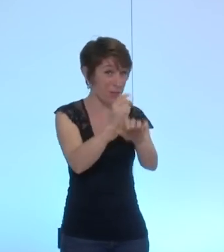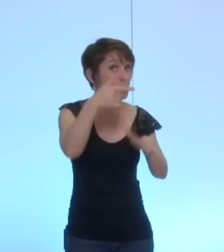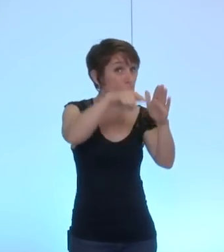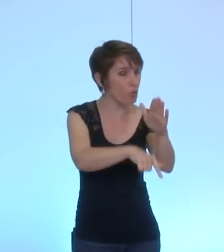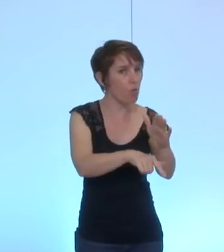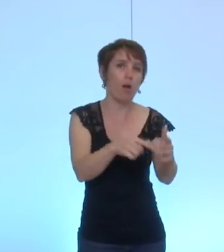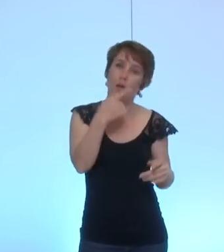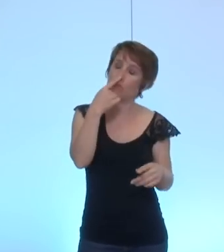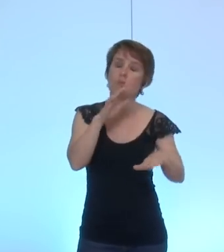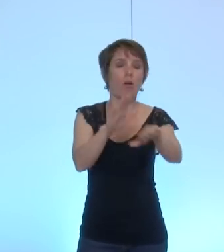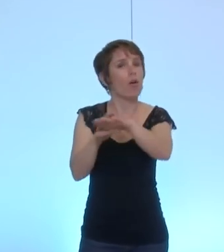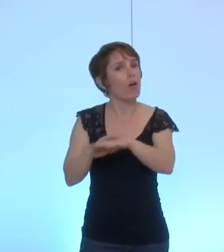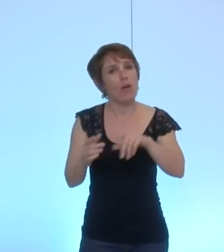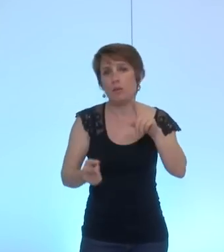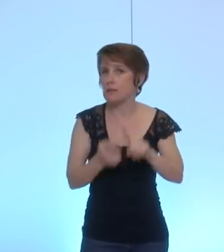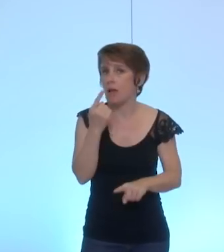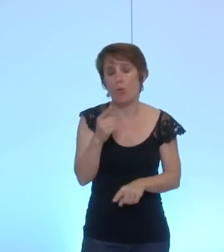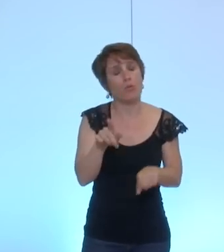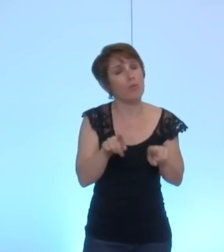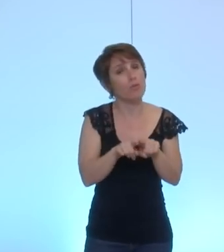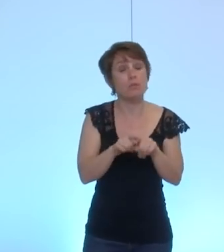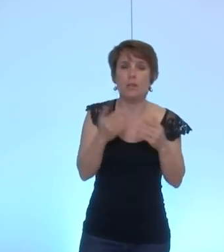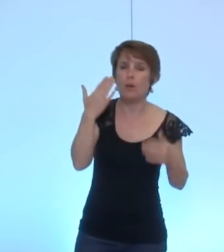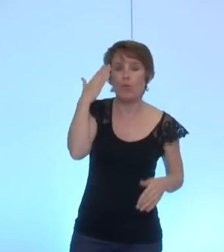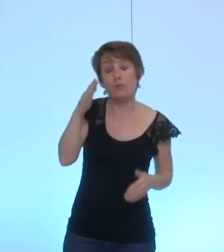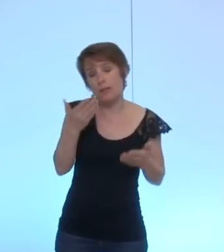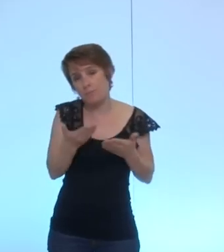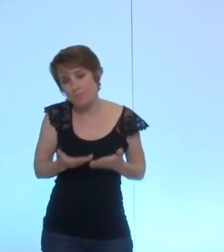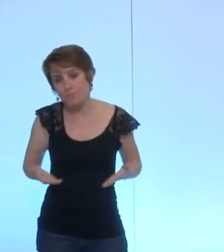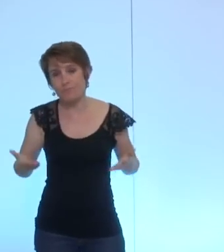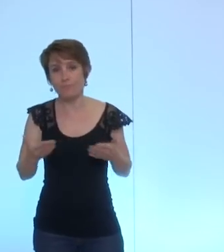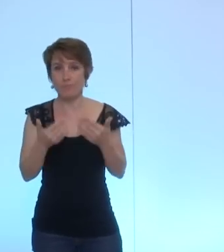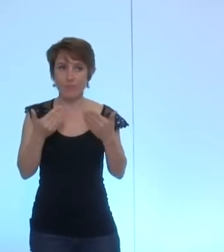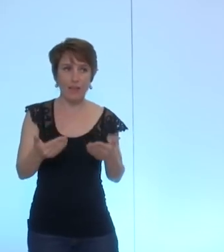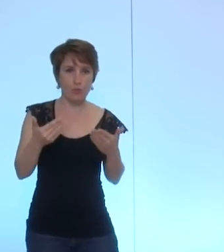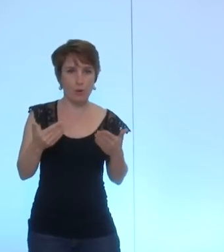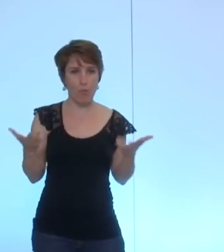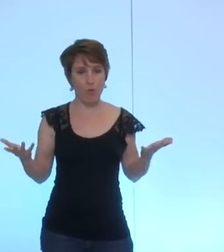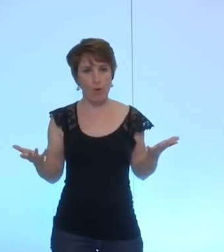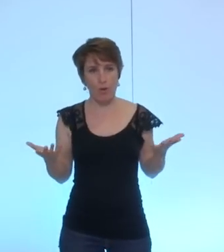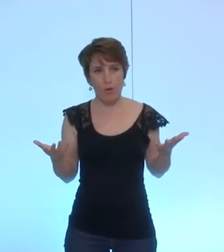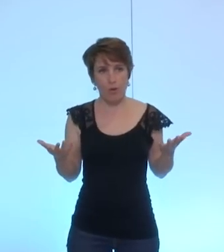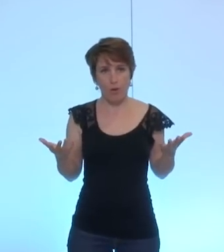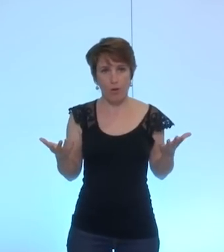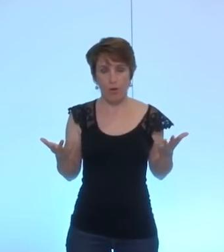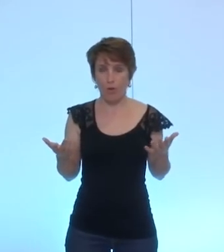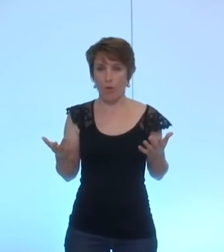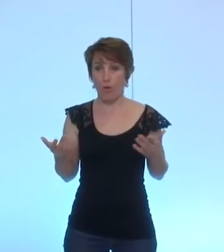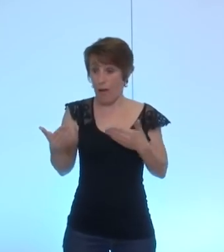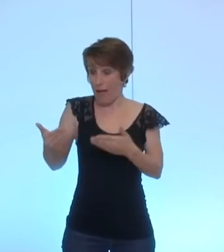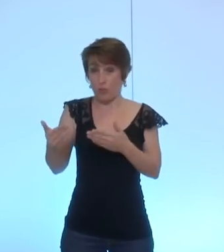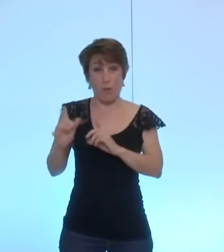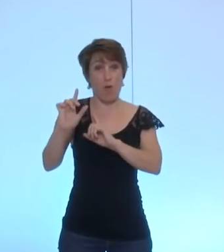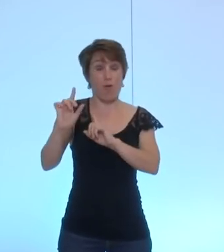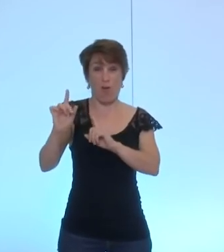et aussi on sait qu'actuellement dans l'arrêt la trêve proposée et le cessez de feu il est